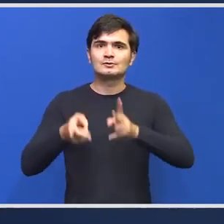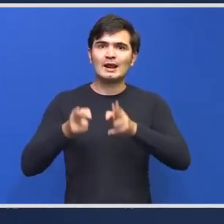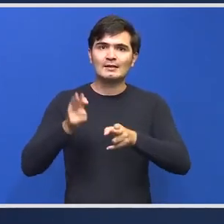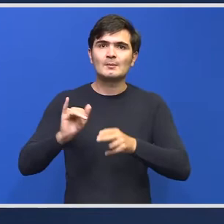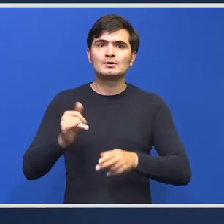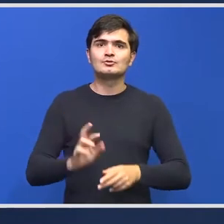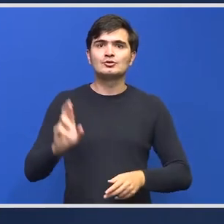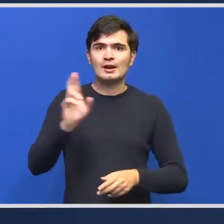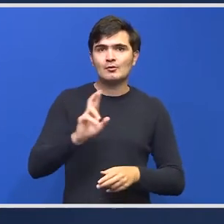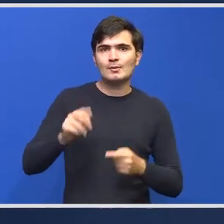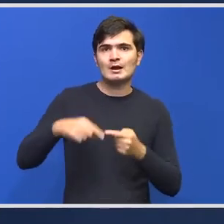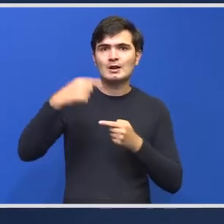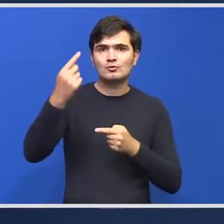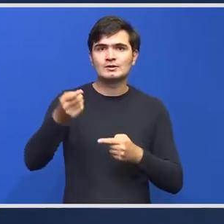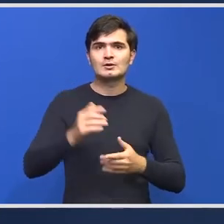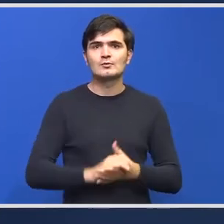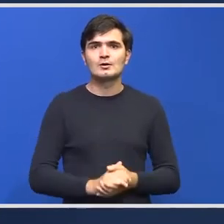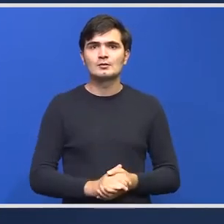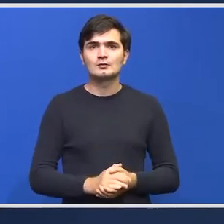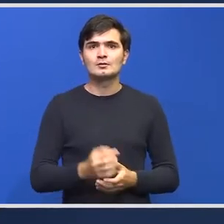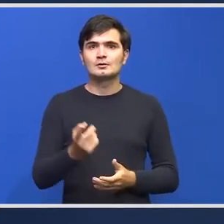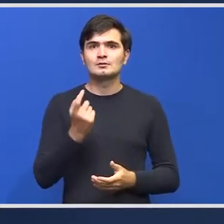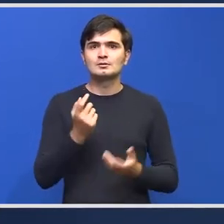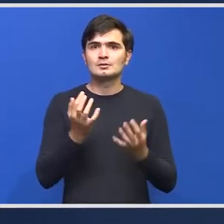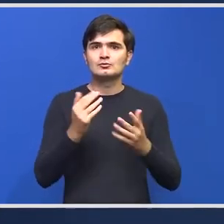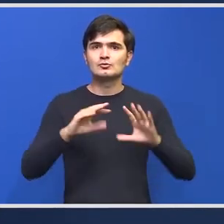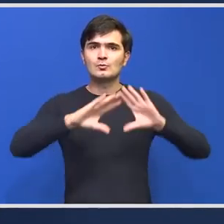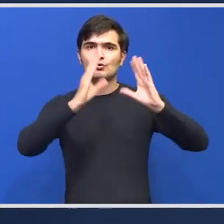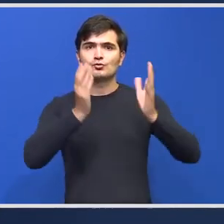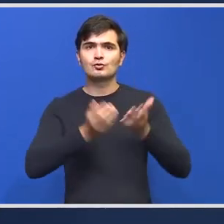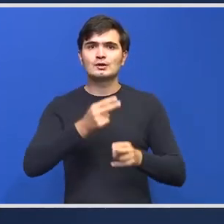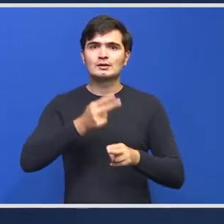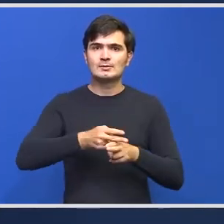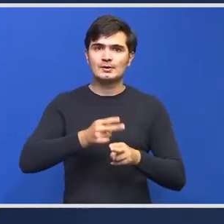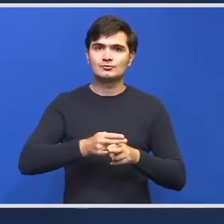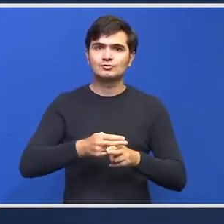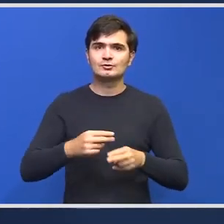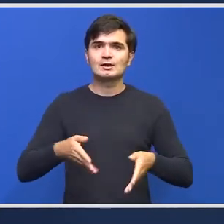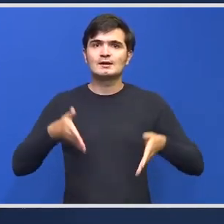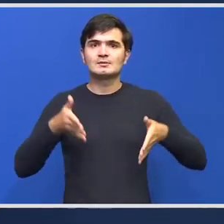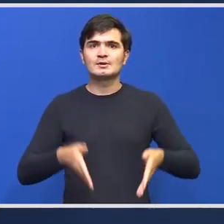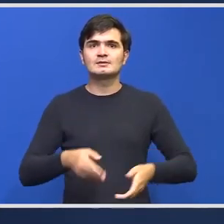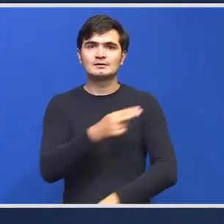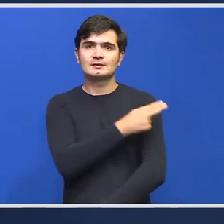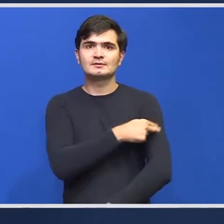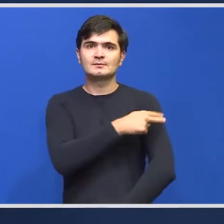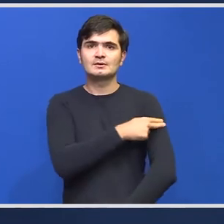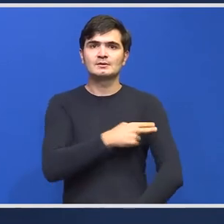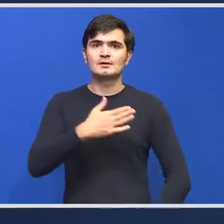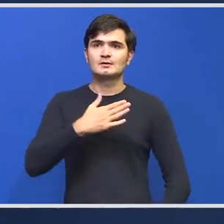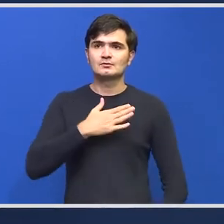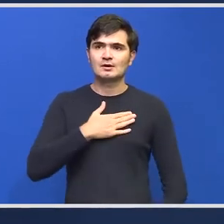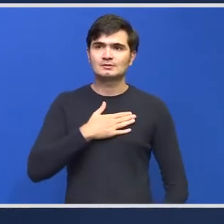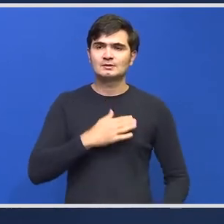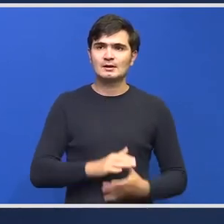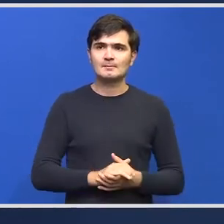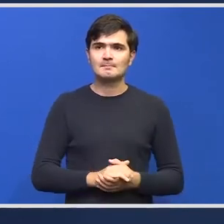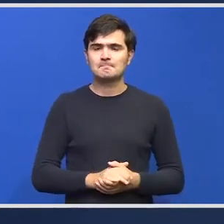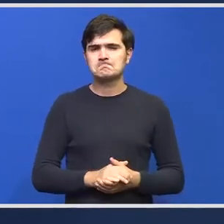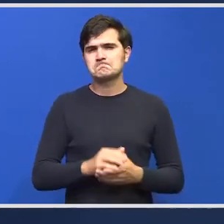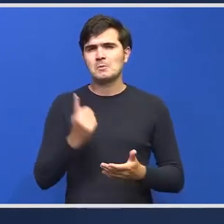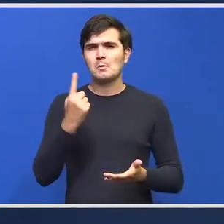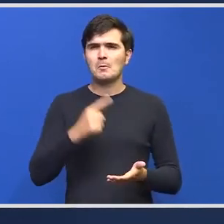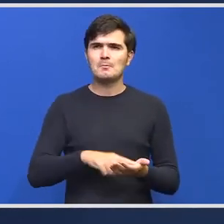și recuperare ulterioară Din numărul total de pacienți care se prezintă în spitalele noastre 1